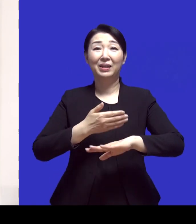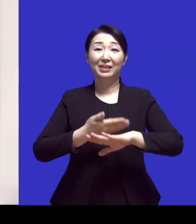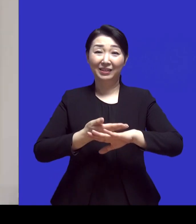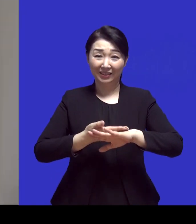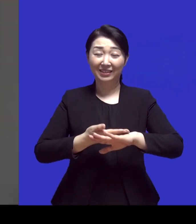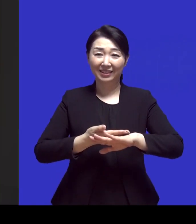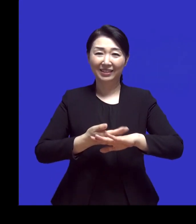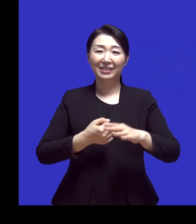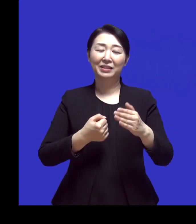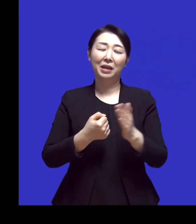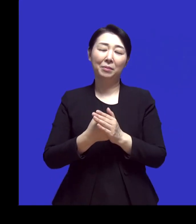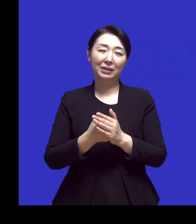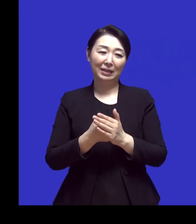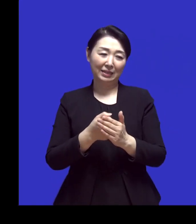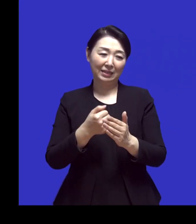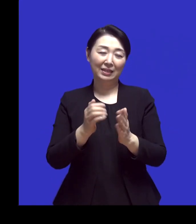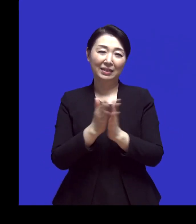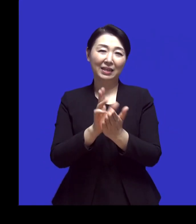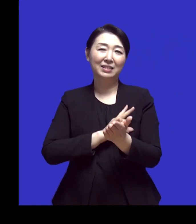제목이 그렇게 됐습니다